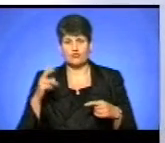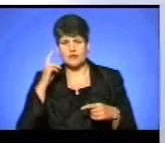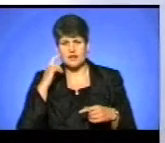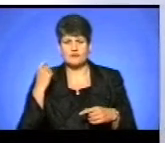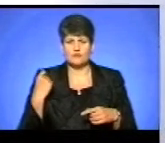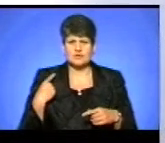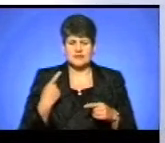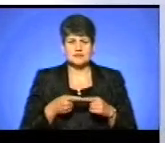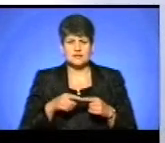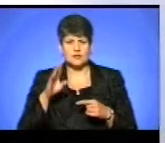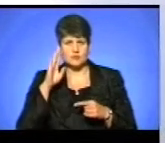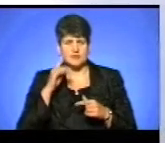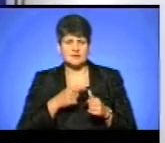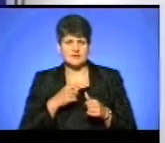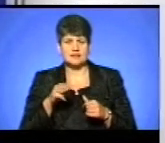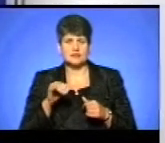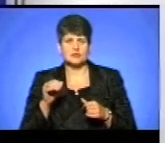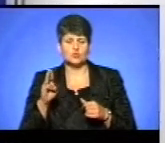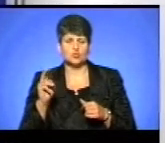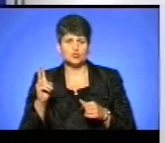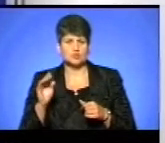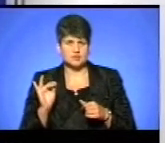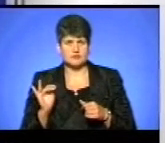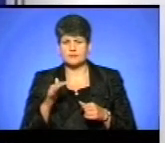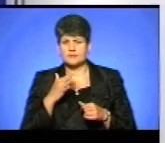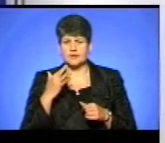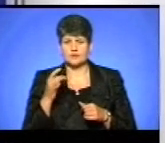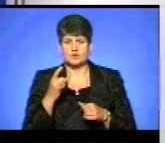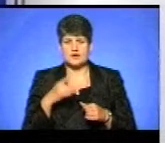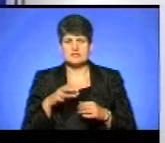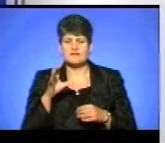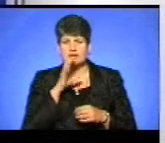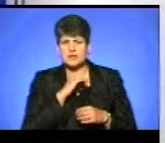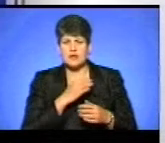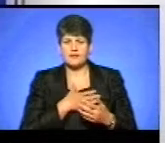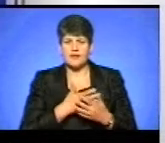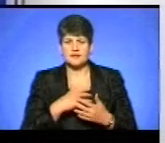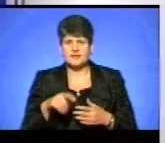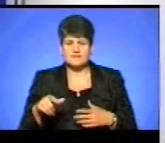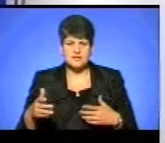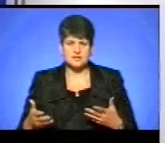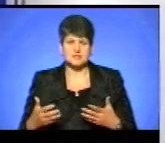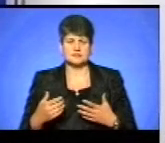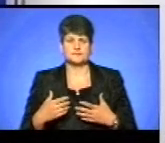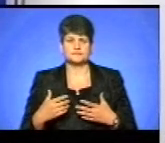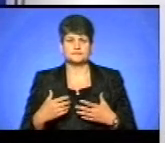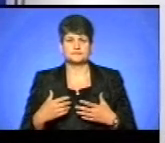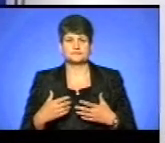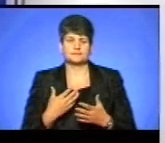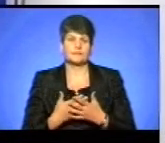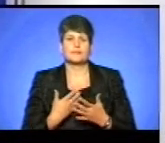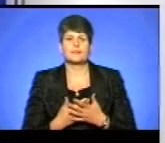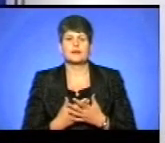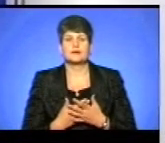Одеса, такі хлопці, яких називають тітушками, вже неодноразово викрадають активістів, скажімо так,